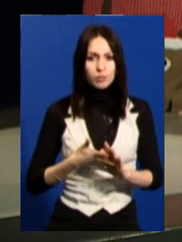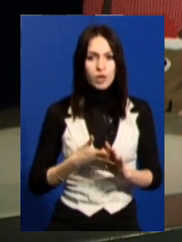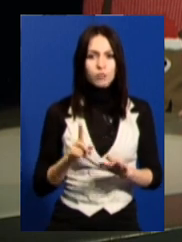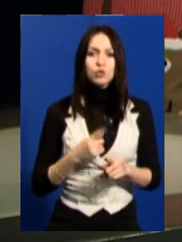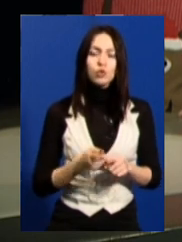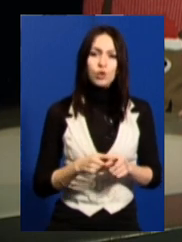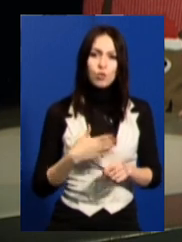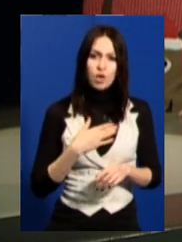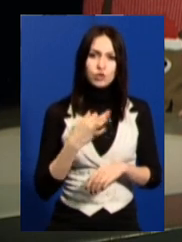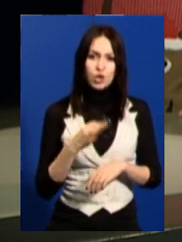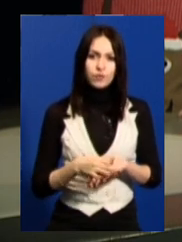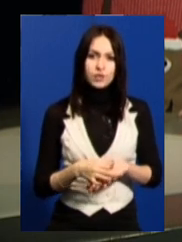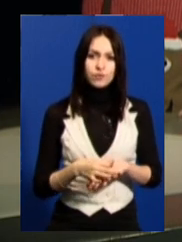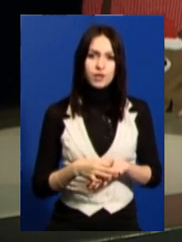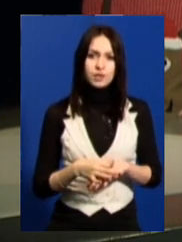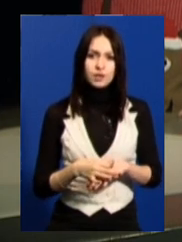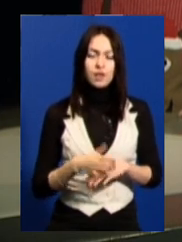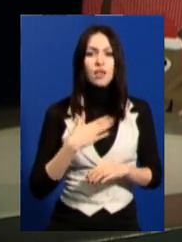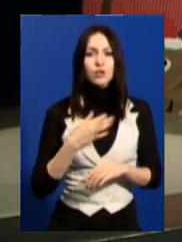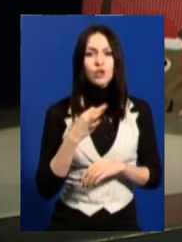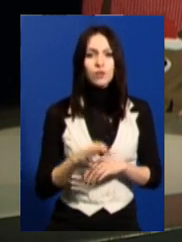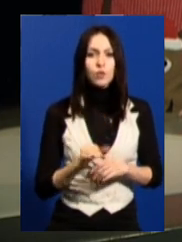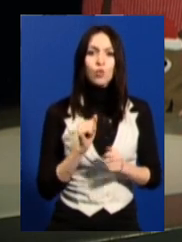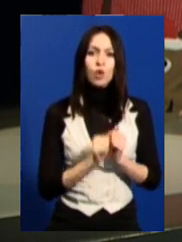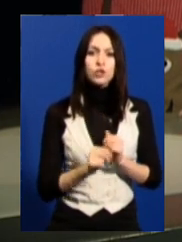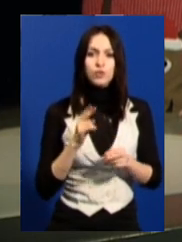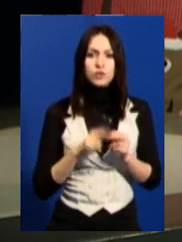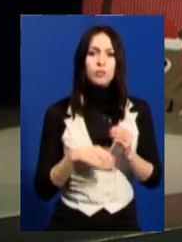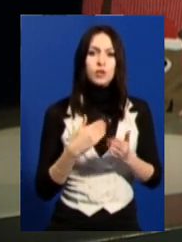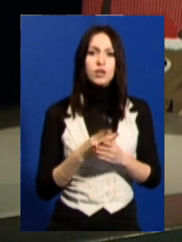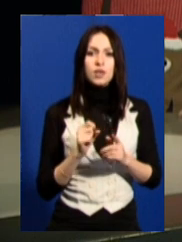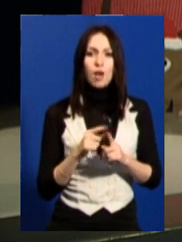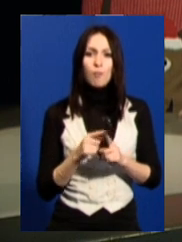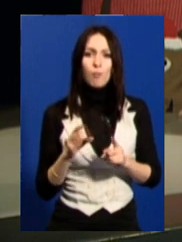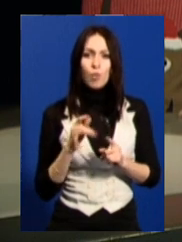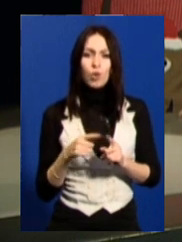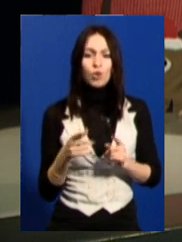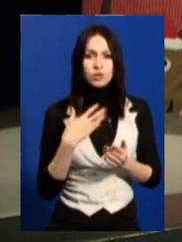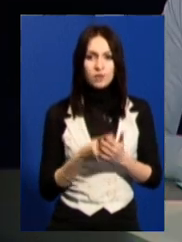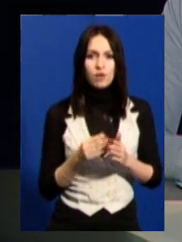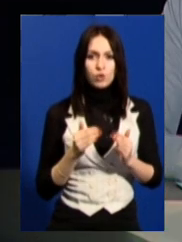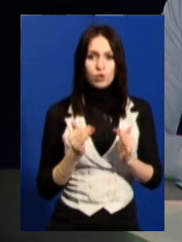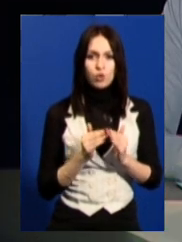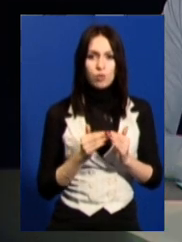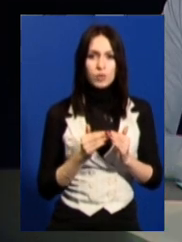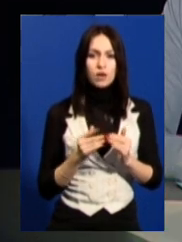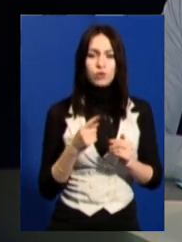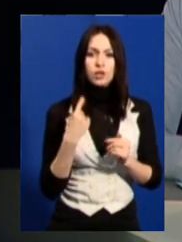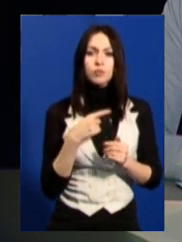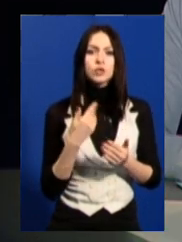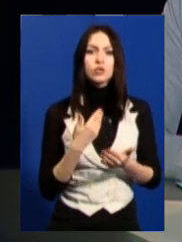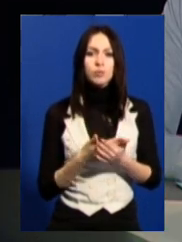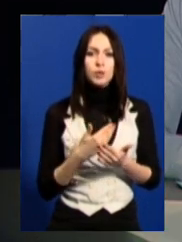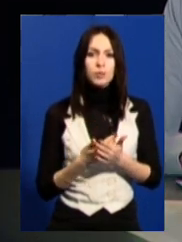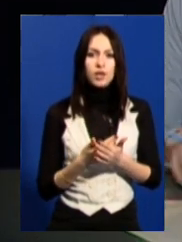що таке наша відповідальність. Наша відповідальність у кожного закінчується десь на порозі власного дому. От я вам метафору наведу. Вона,